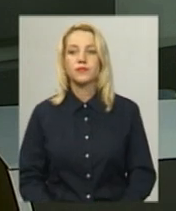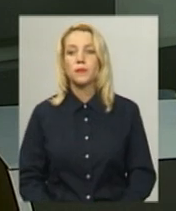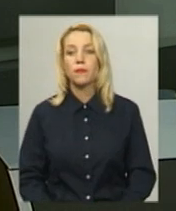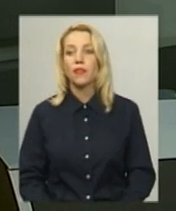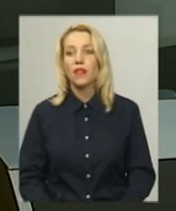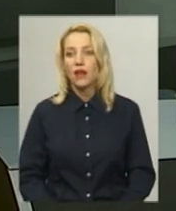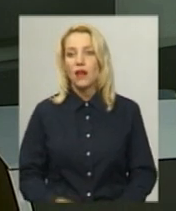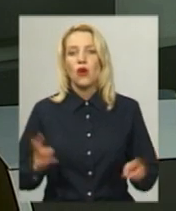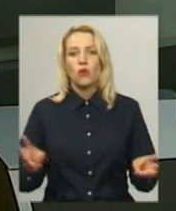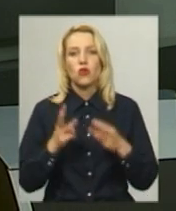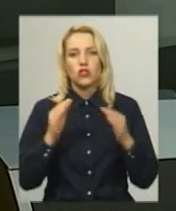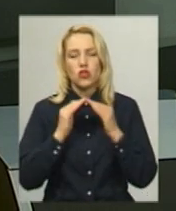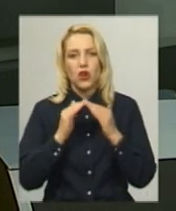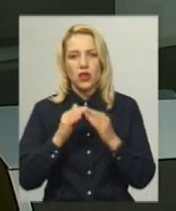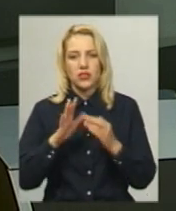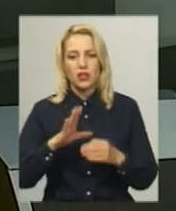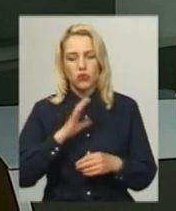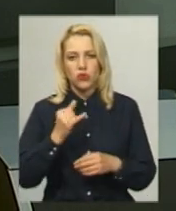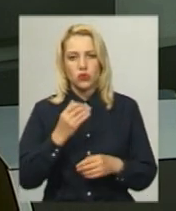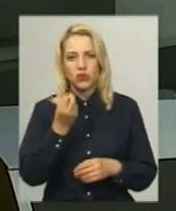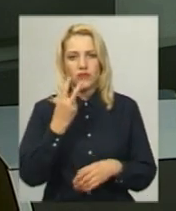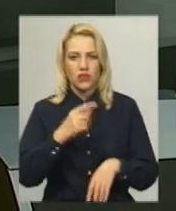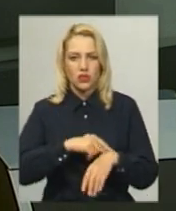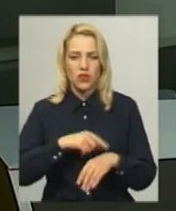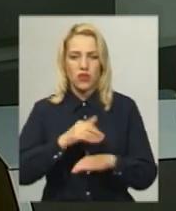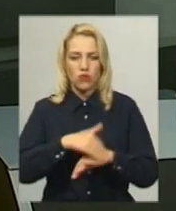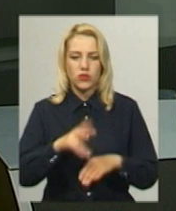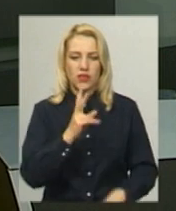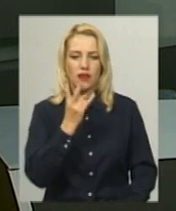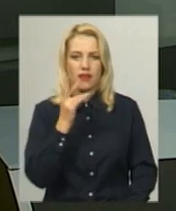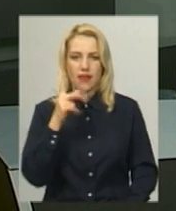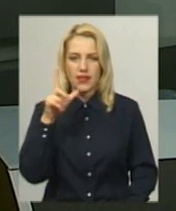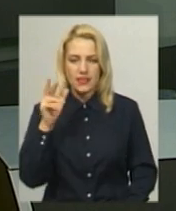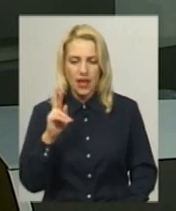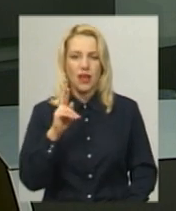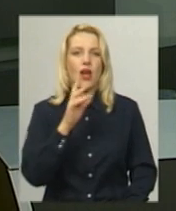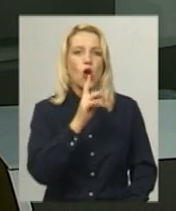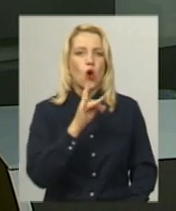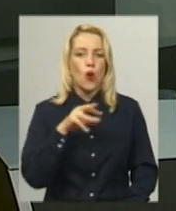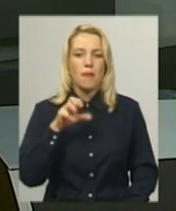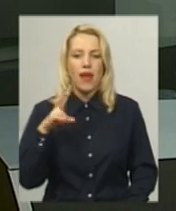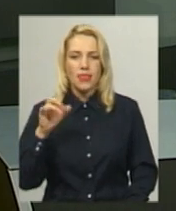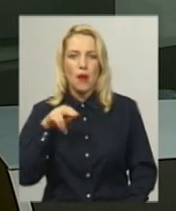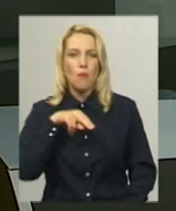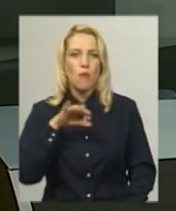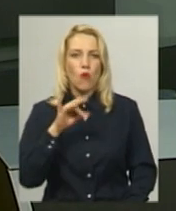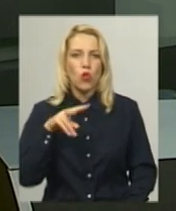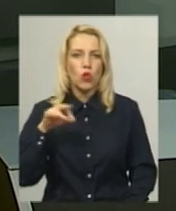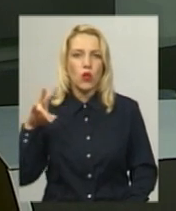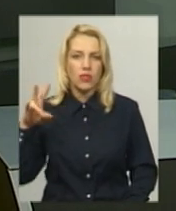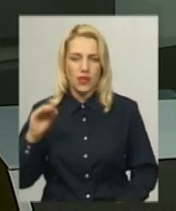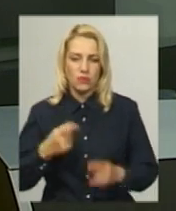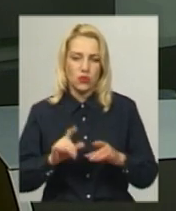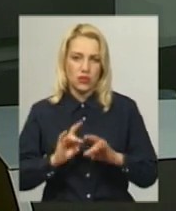Пожежа гаража сталася сьогодні о півдні на вулиці Князя Романа у Полонному. Про це повідомив прес-секретар Головного управління